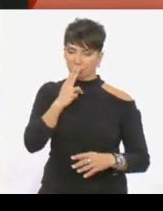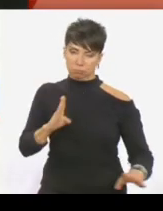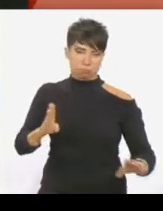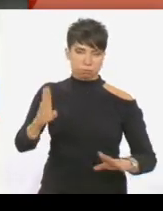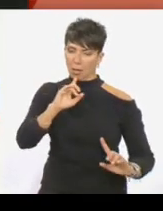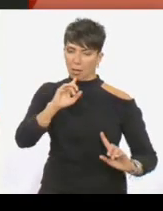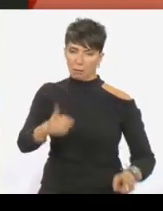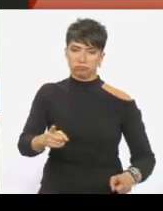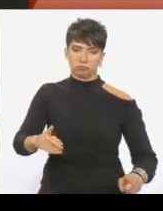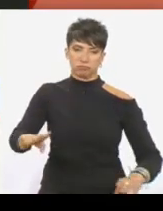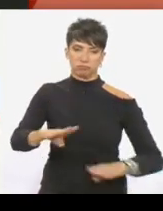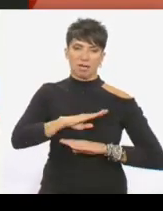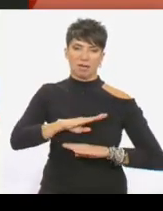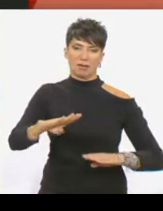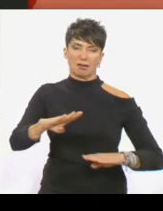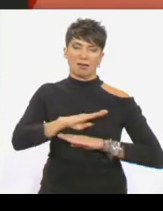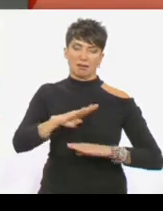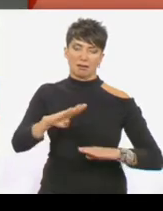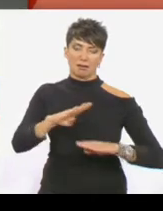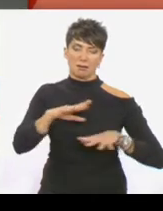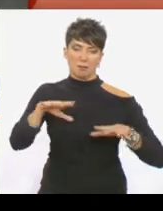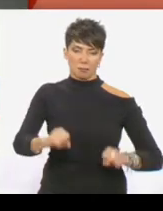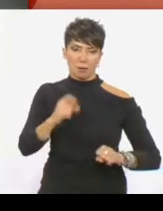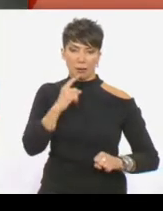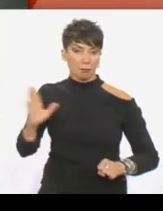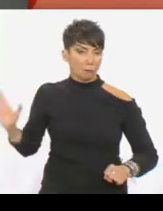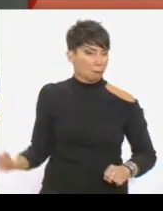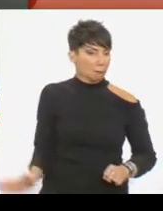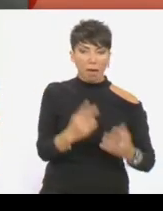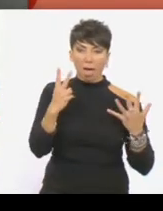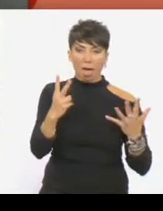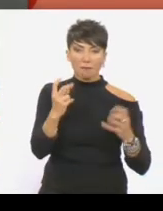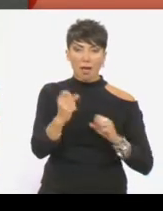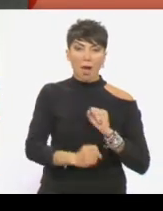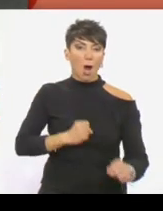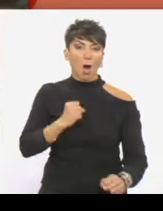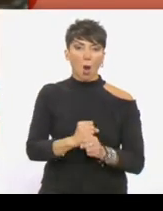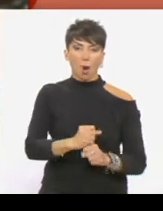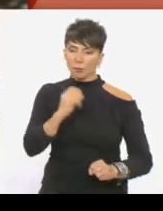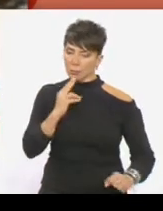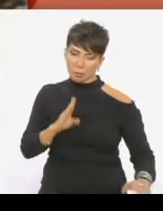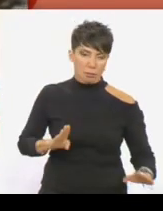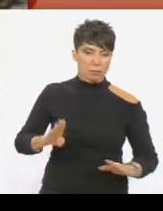στρατιωτικό πραξικόπημα, που βήτησε την Ελλάδα στο μαύρο σκοτάδι της δικτατορίας για 7 ολόκληρα χρόνια.